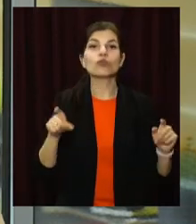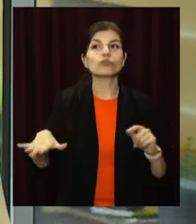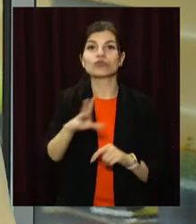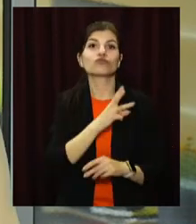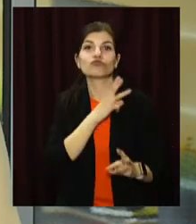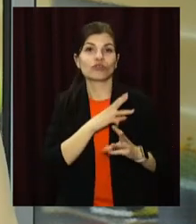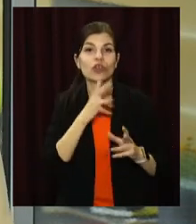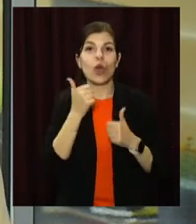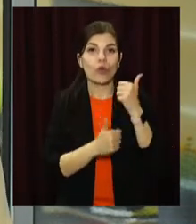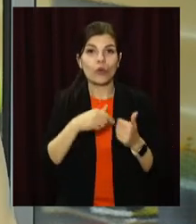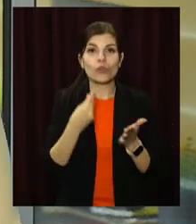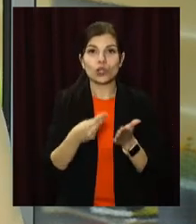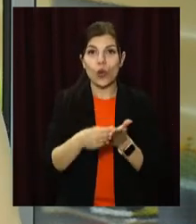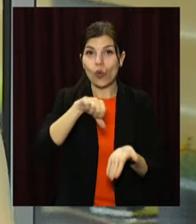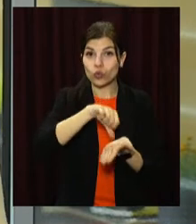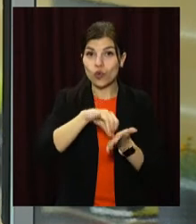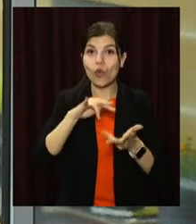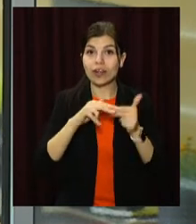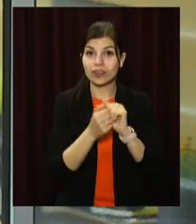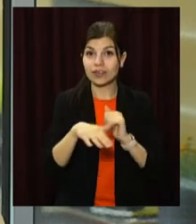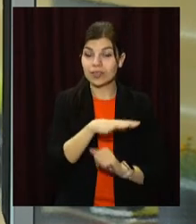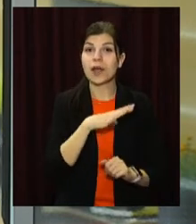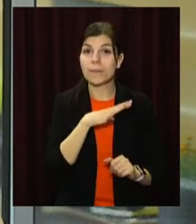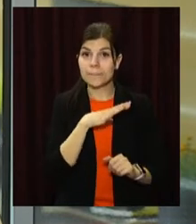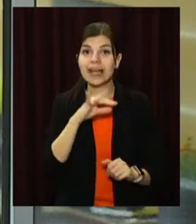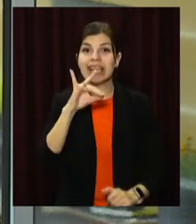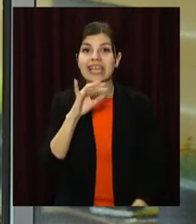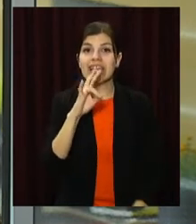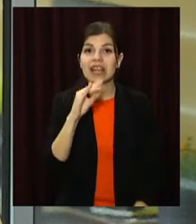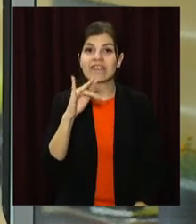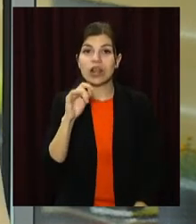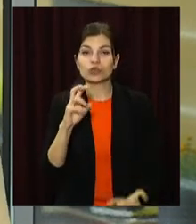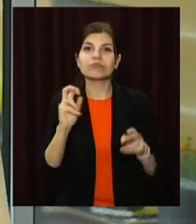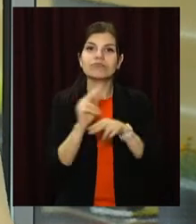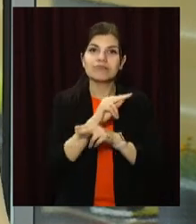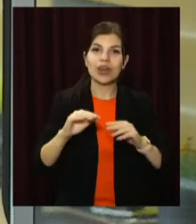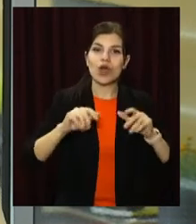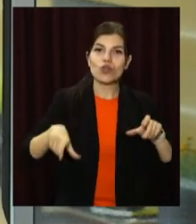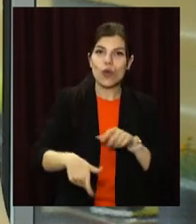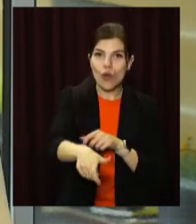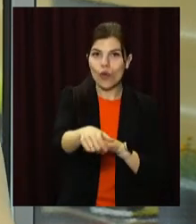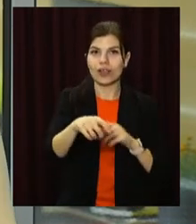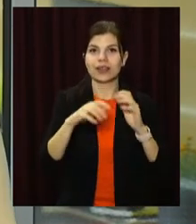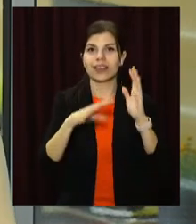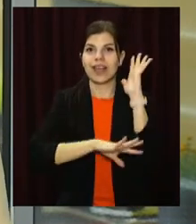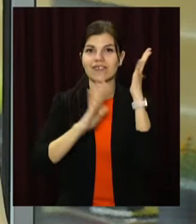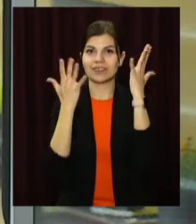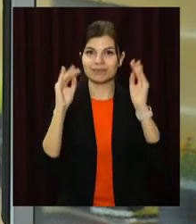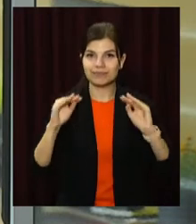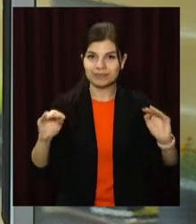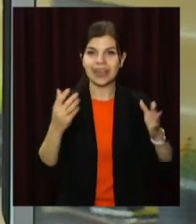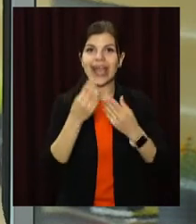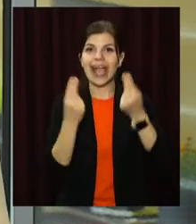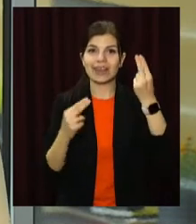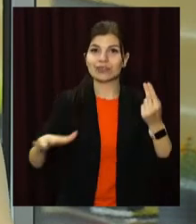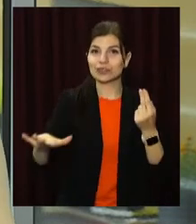подавали містяни на конкурс «Бюджет участі» у Кам'янському були інфраструктурні. Люди хотіли, аби в них відремонтували доріжки,